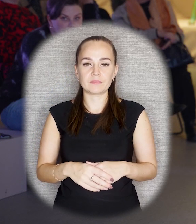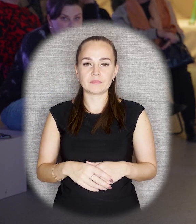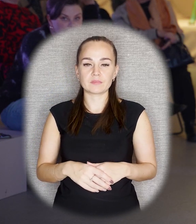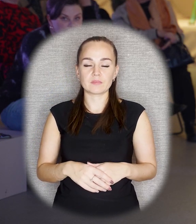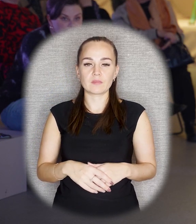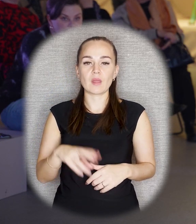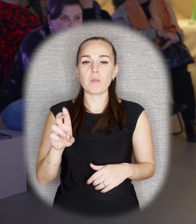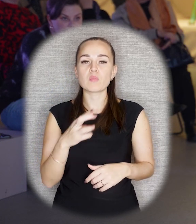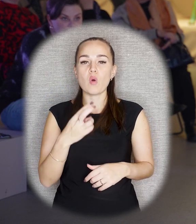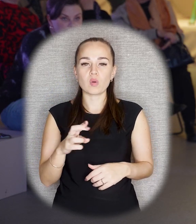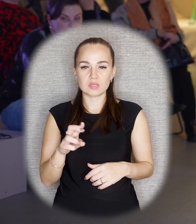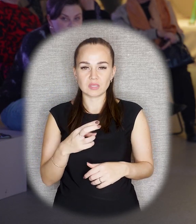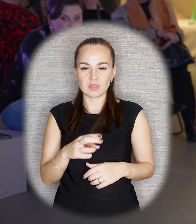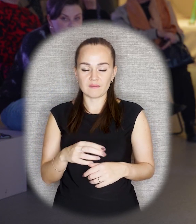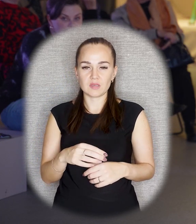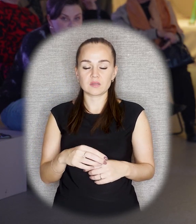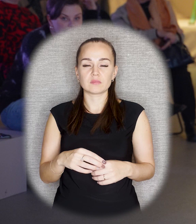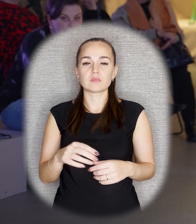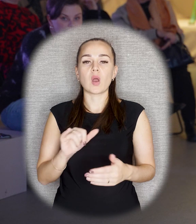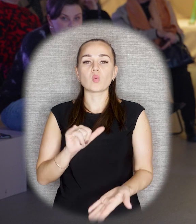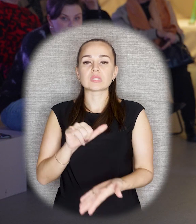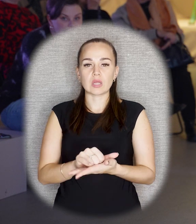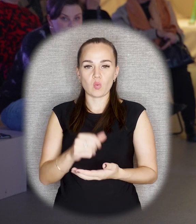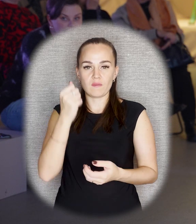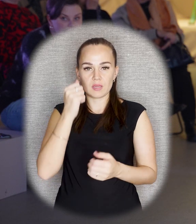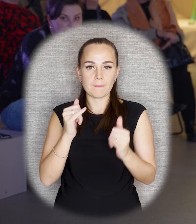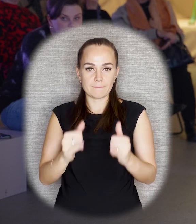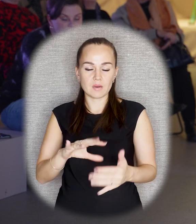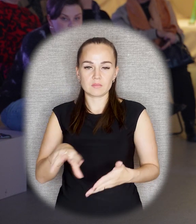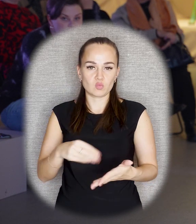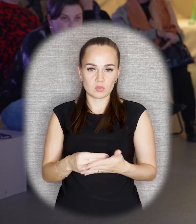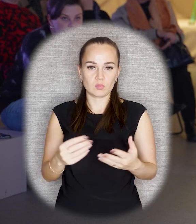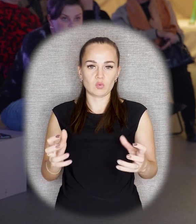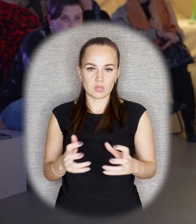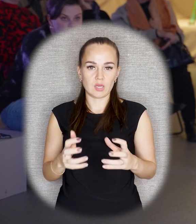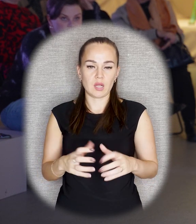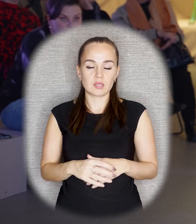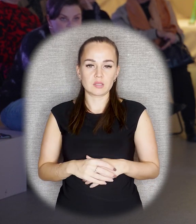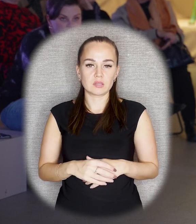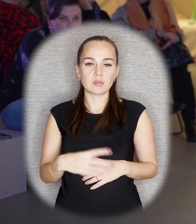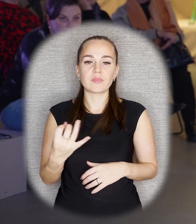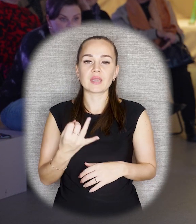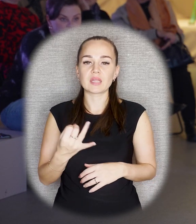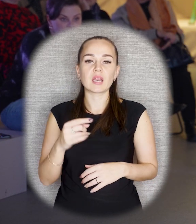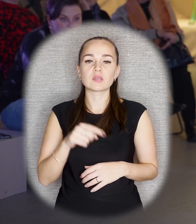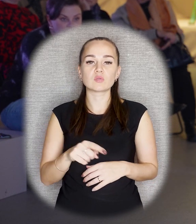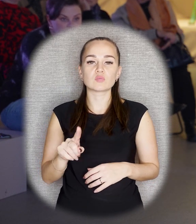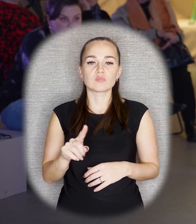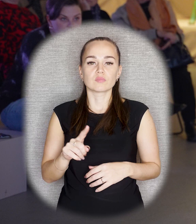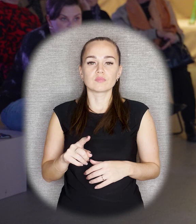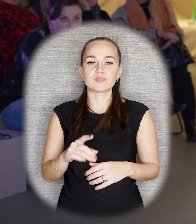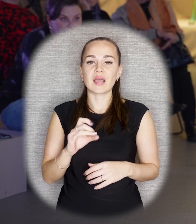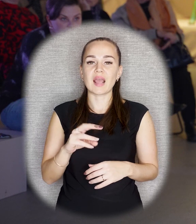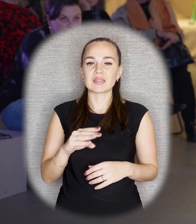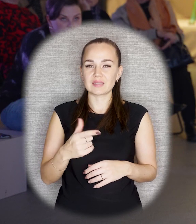Бронзовый в 1928 году установлен и до настоящего времени сохранился. Интересно то, что имени